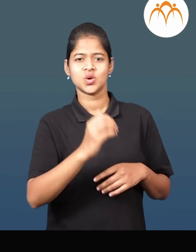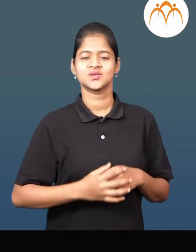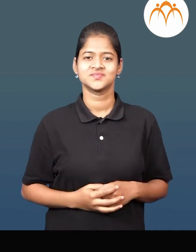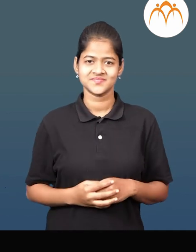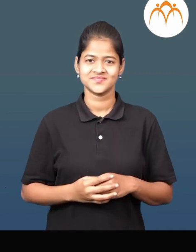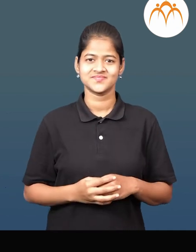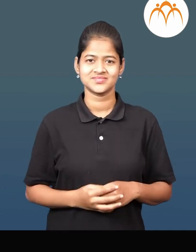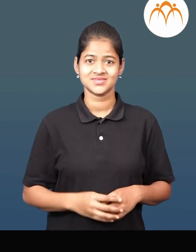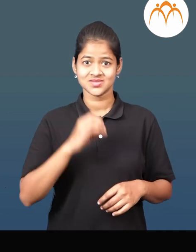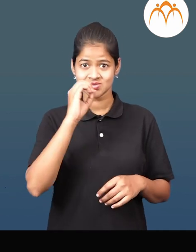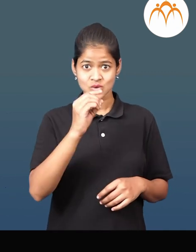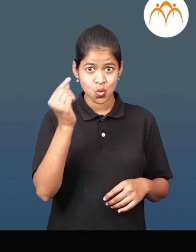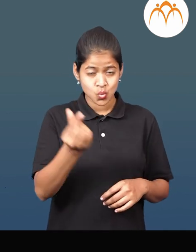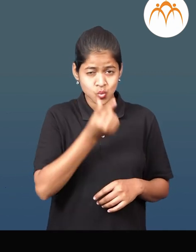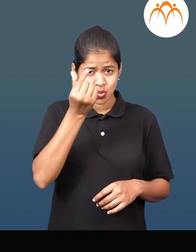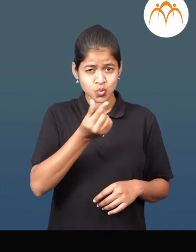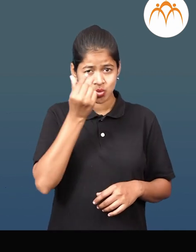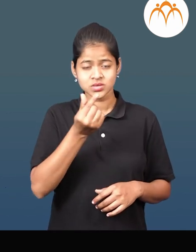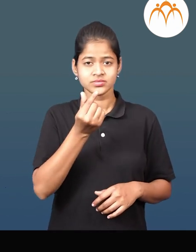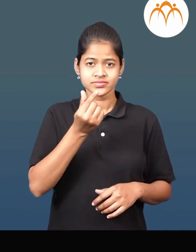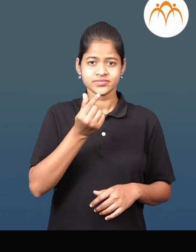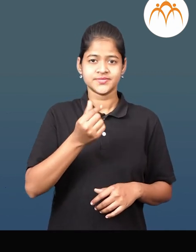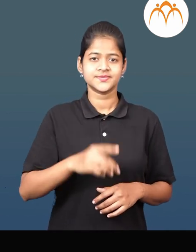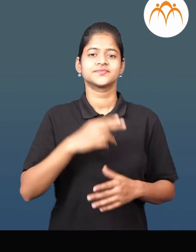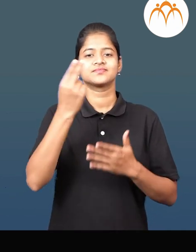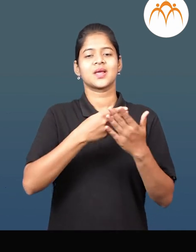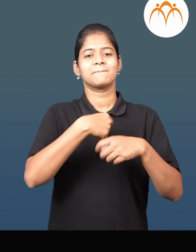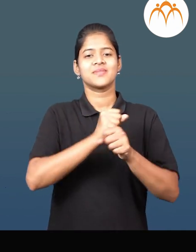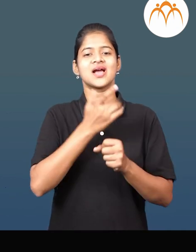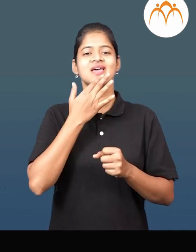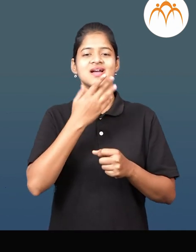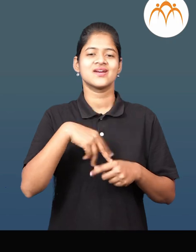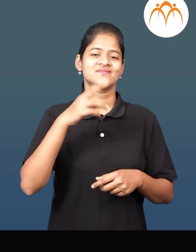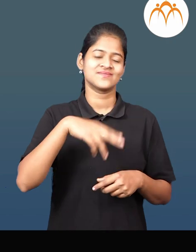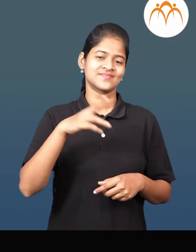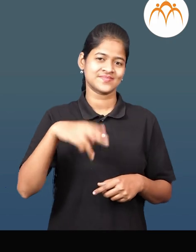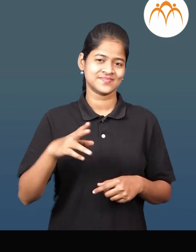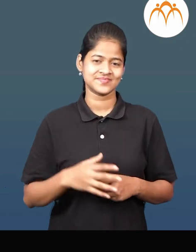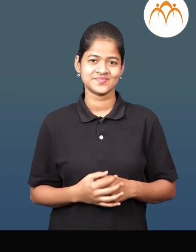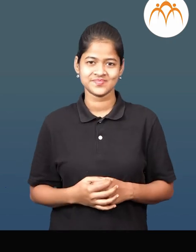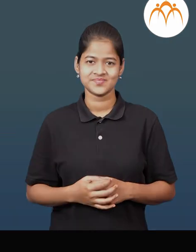शुन्य वापुरून एखादी भवमितिक आक्रूती तायर करा और ती रंग्वा